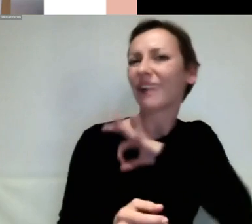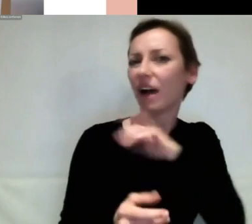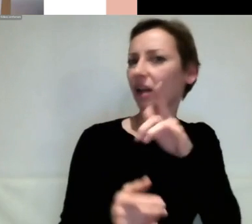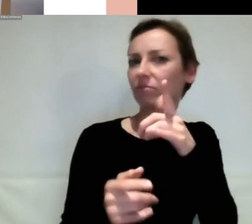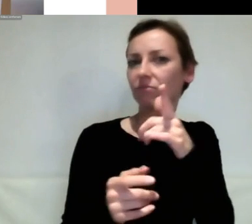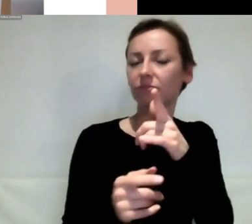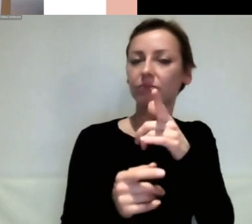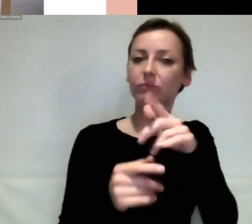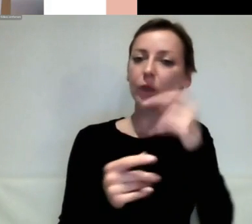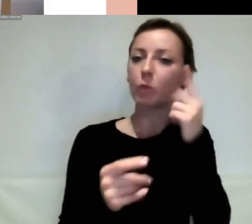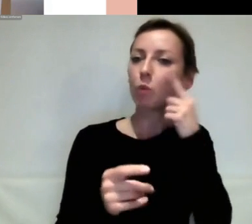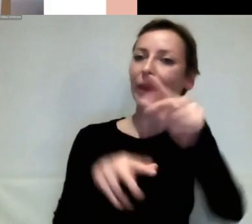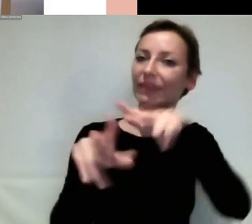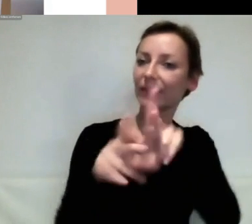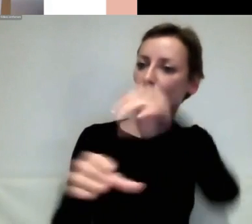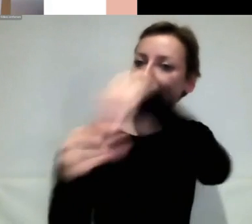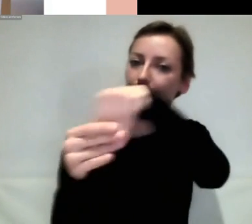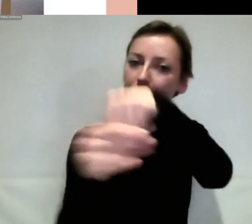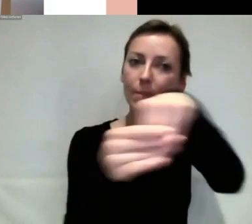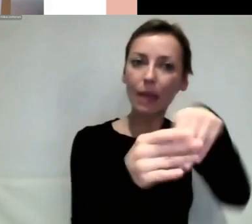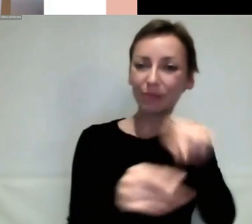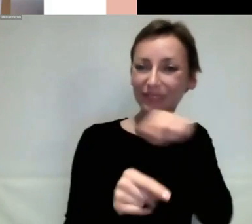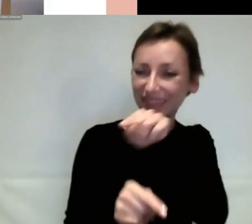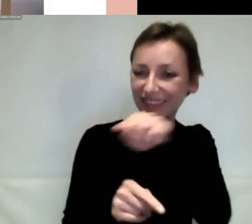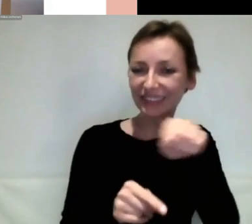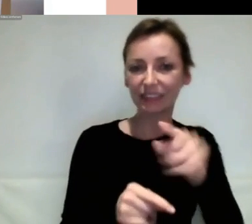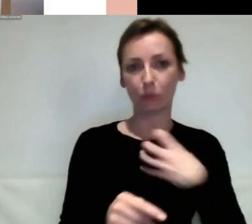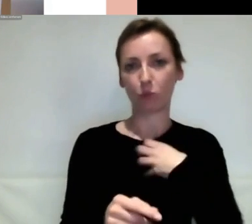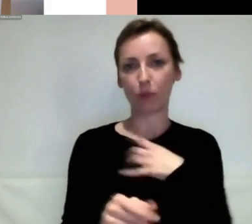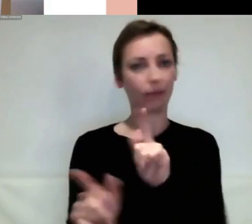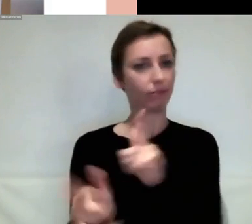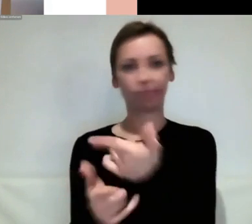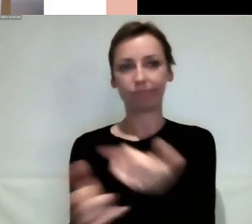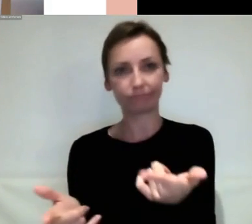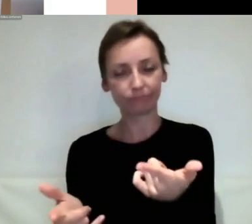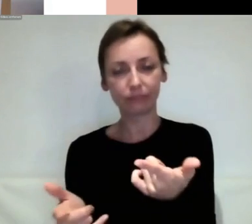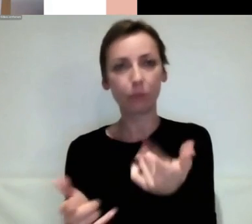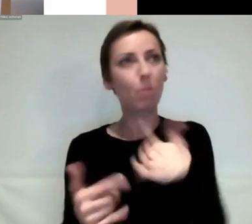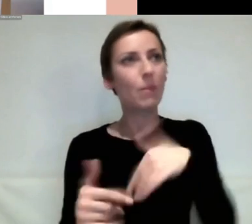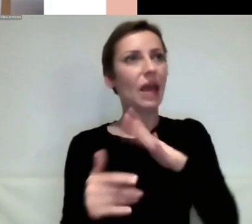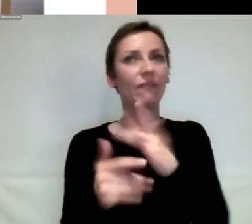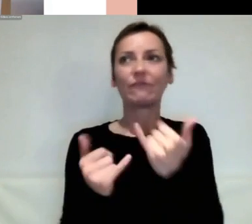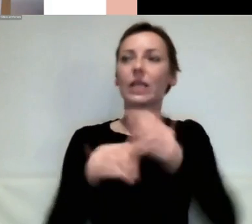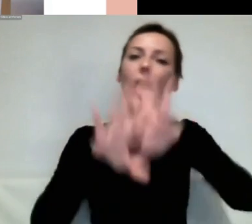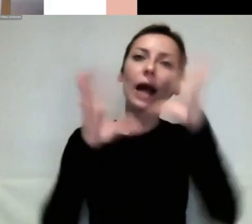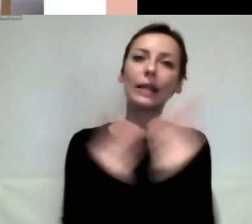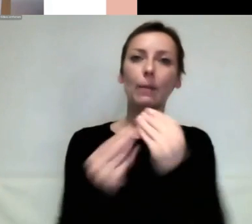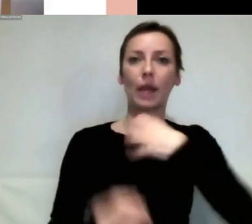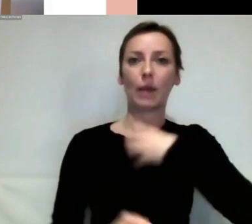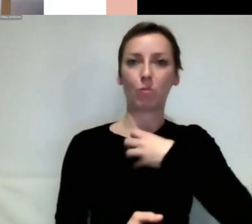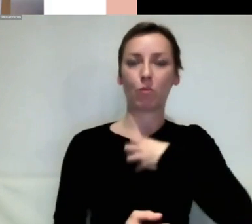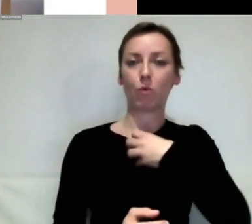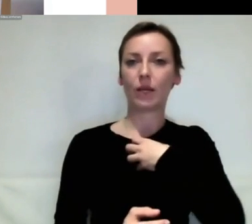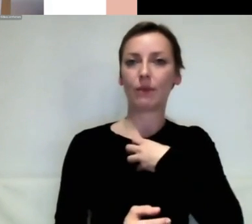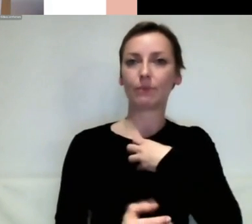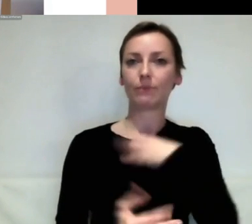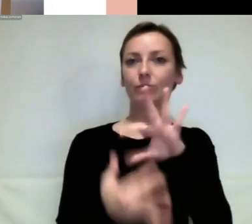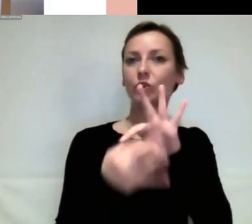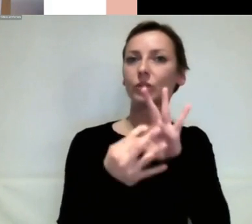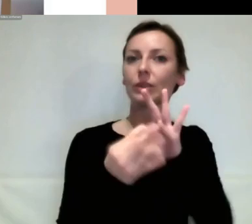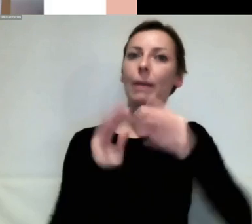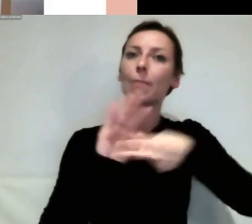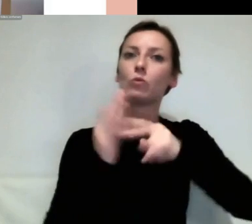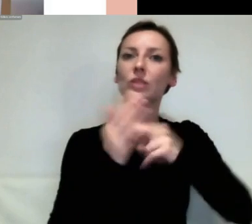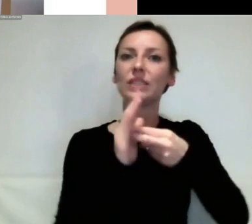Regierung vertreten sind, sondern wir haben vielmehr ein ganz grundsätzliches Problem mit unseren politischen Institutionen.